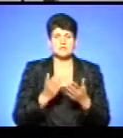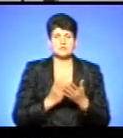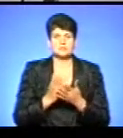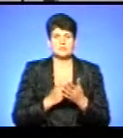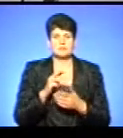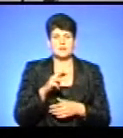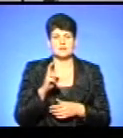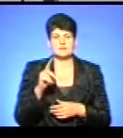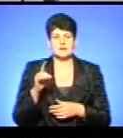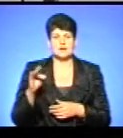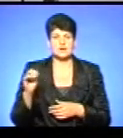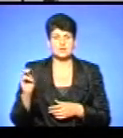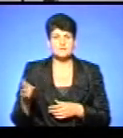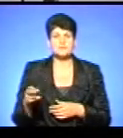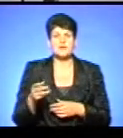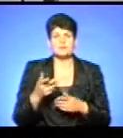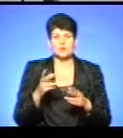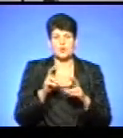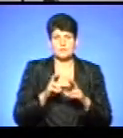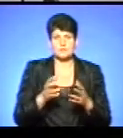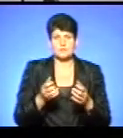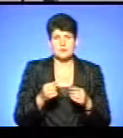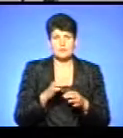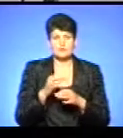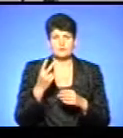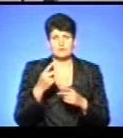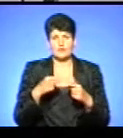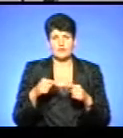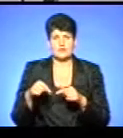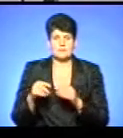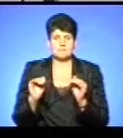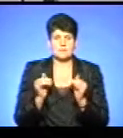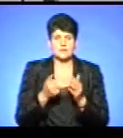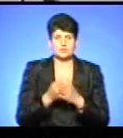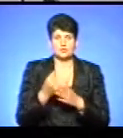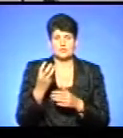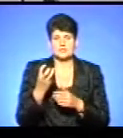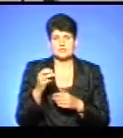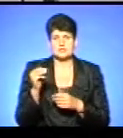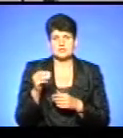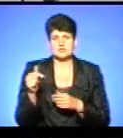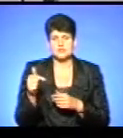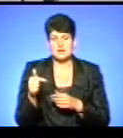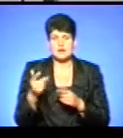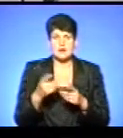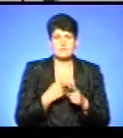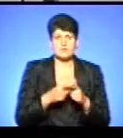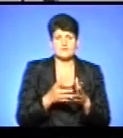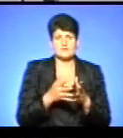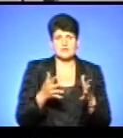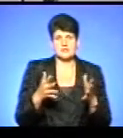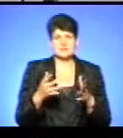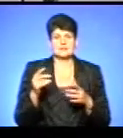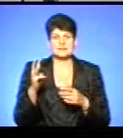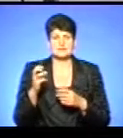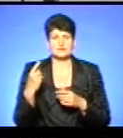Мар'яна Зварич. До розгляду приймають проєкти двох видів, малі вартістю до 300 тисяч гривень або великі від 301